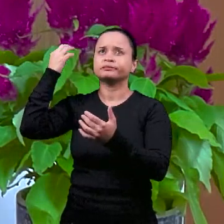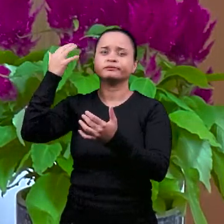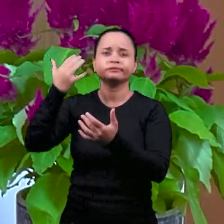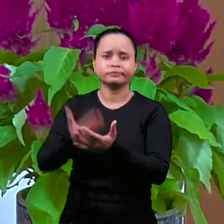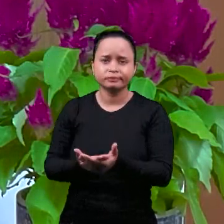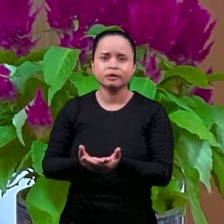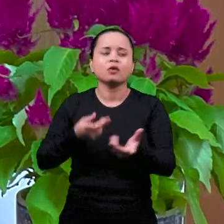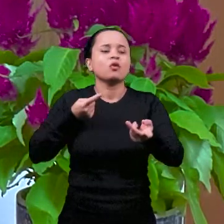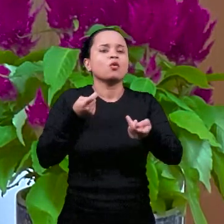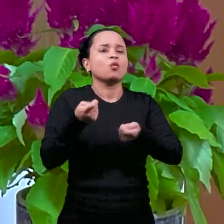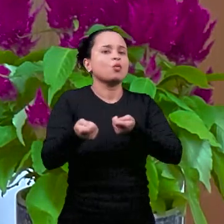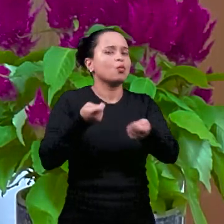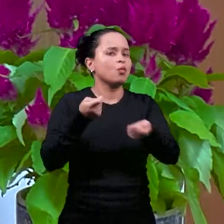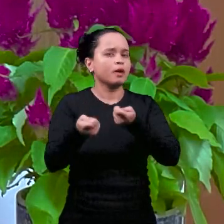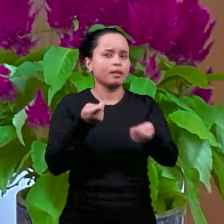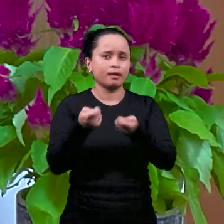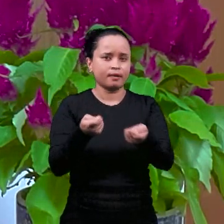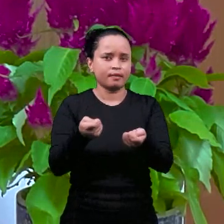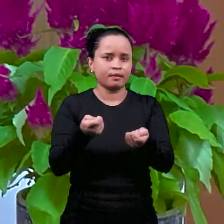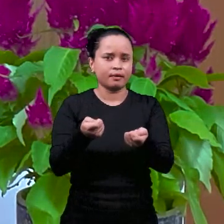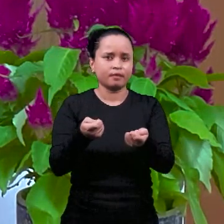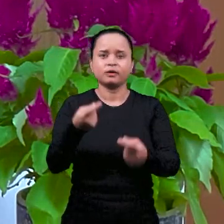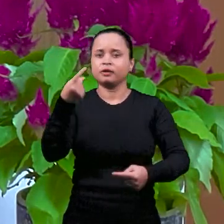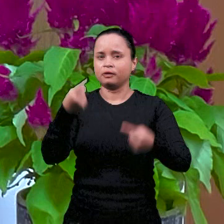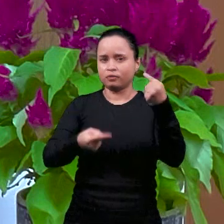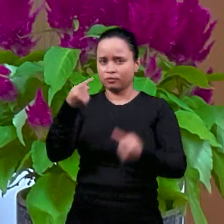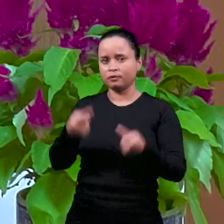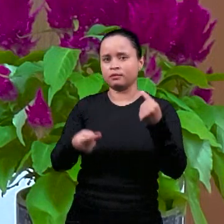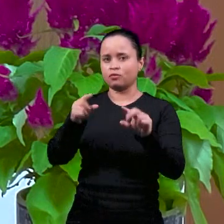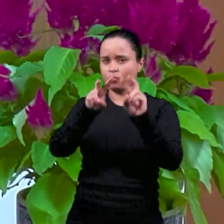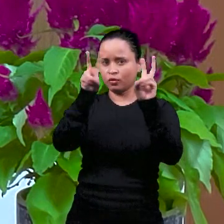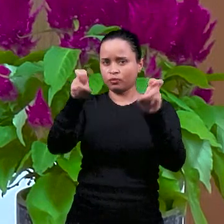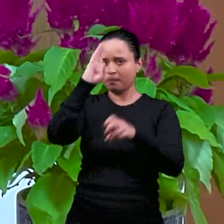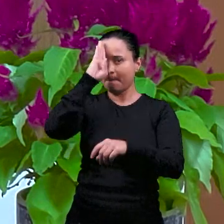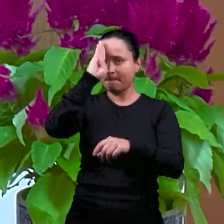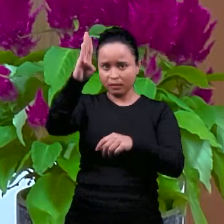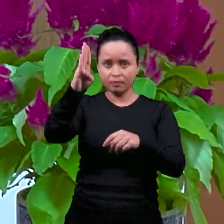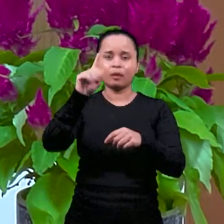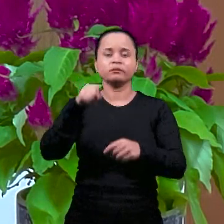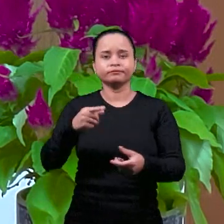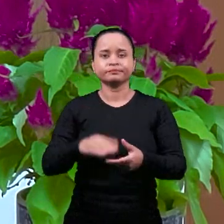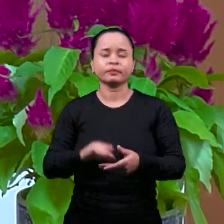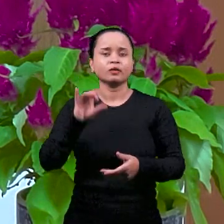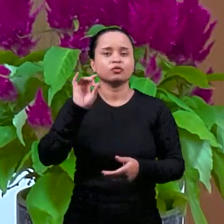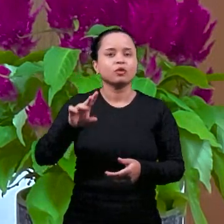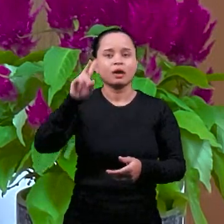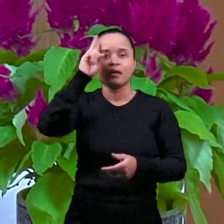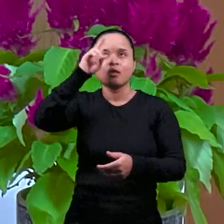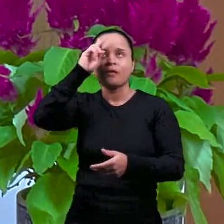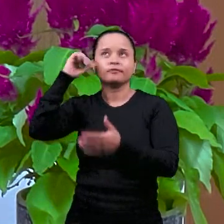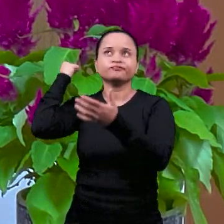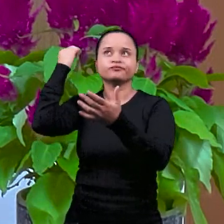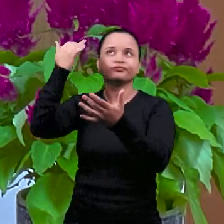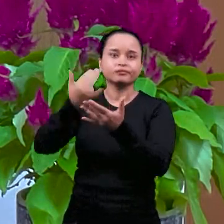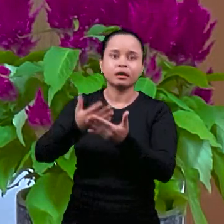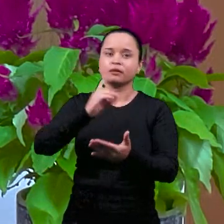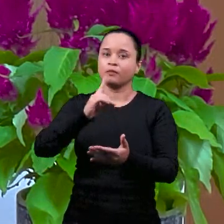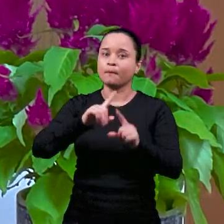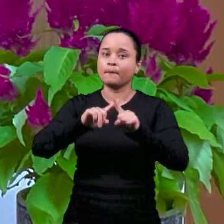стоицизм, как бы всегда доминирующий был течение в той времен,